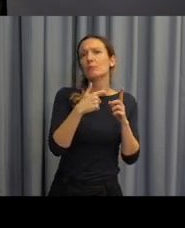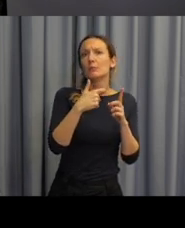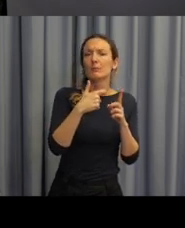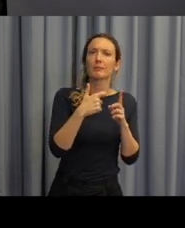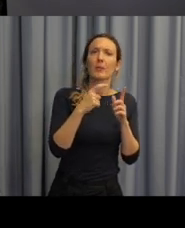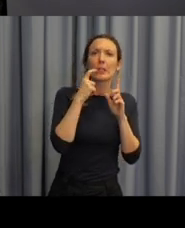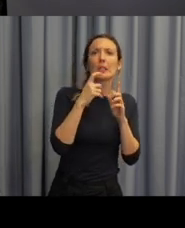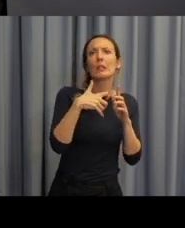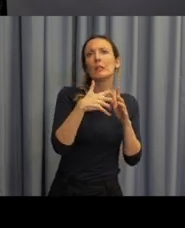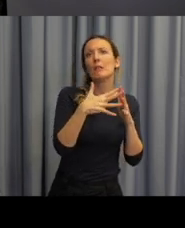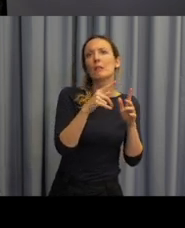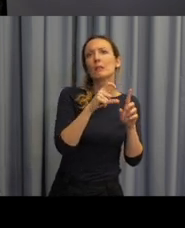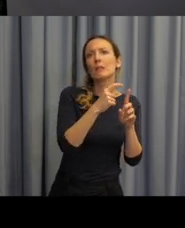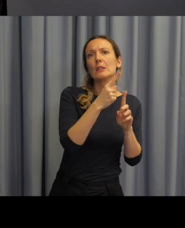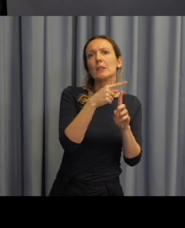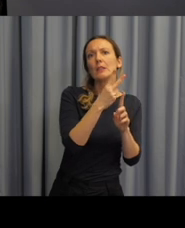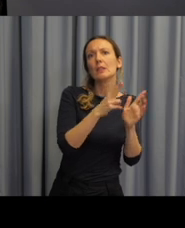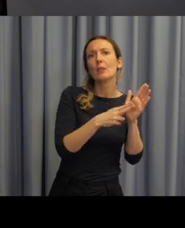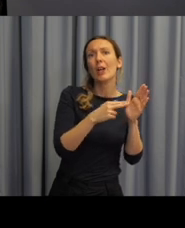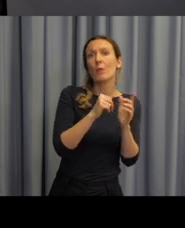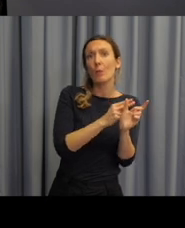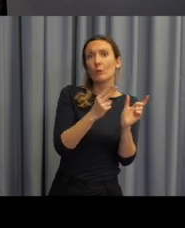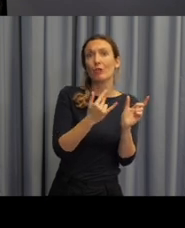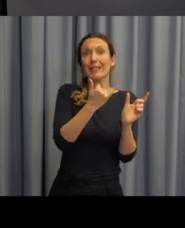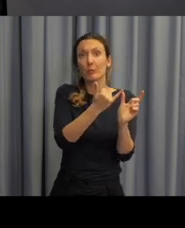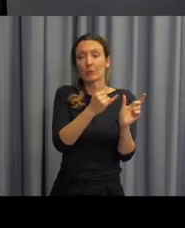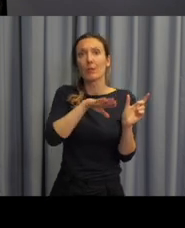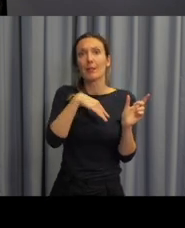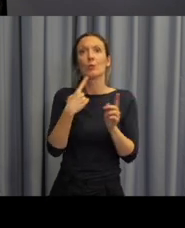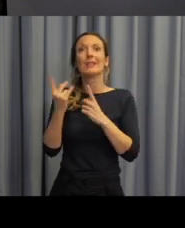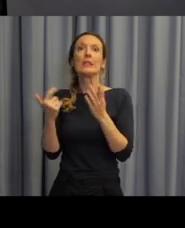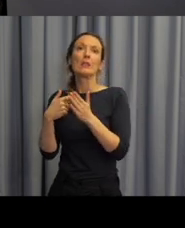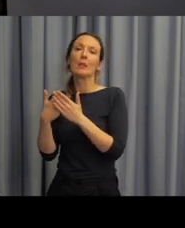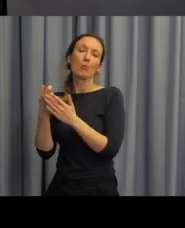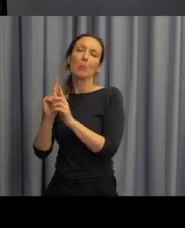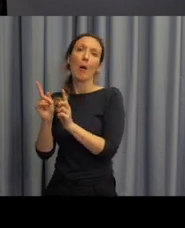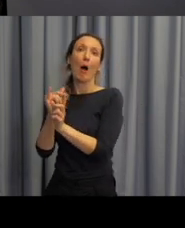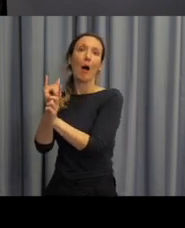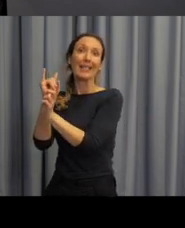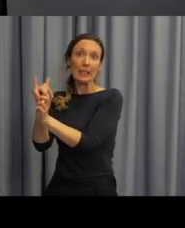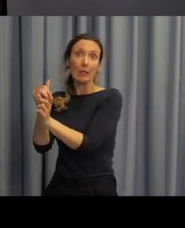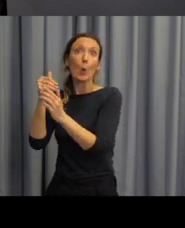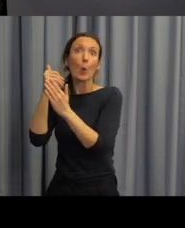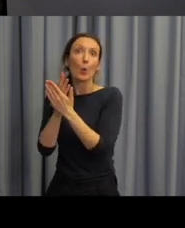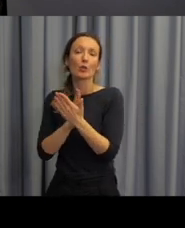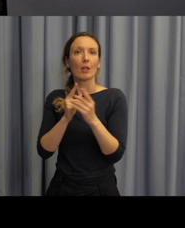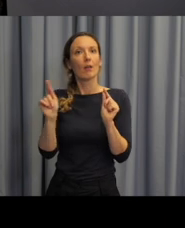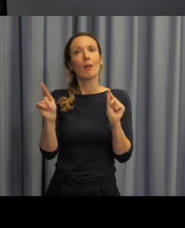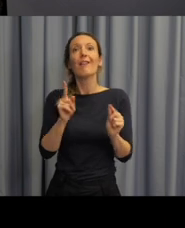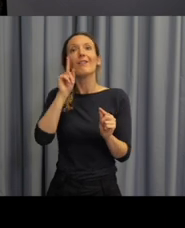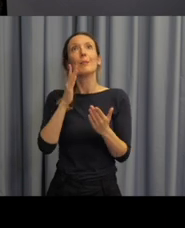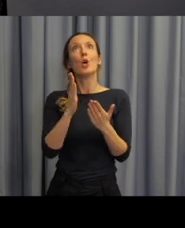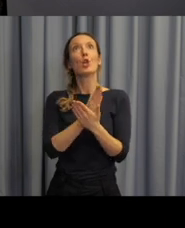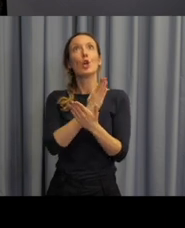abychom mohli začít pracovat s koncovkami českého paradigmatu.